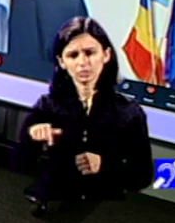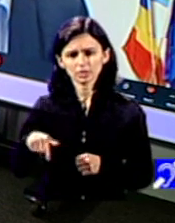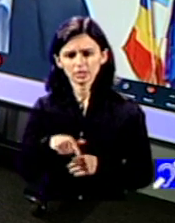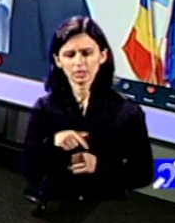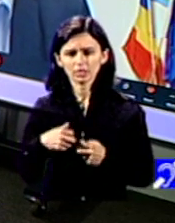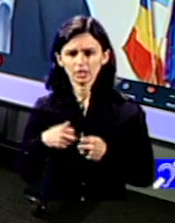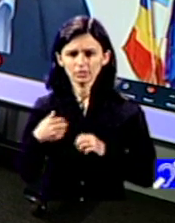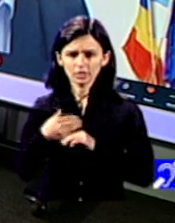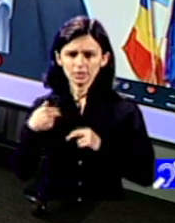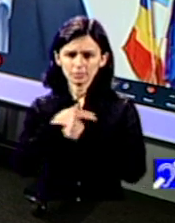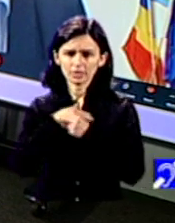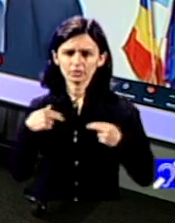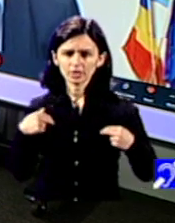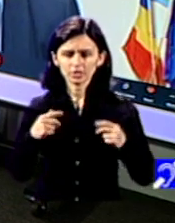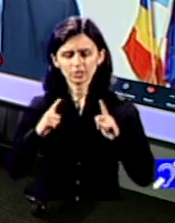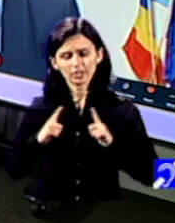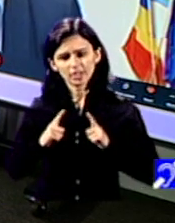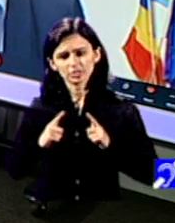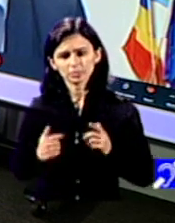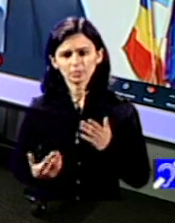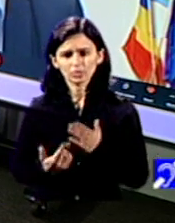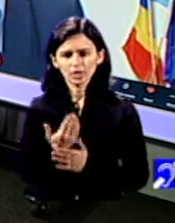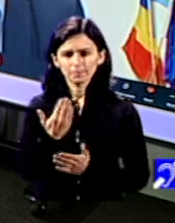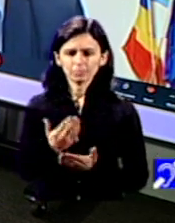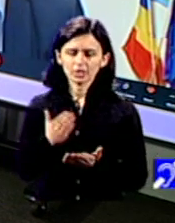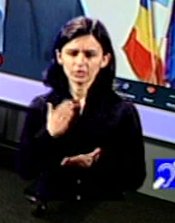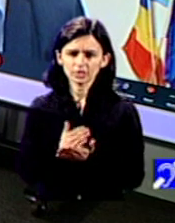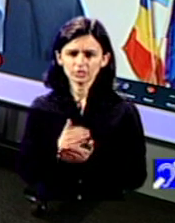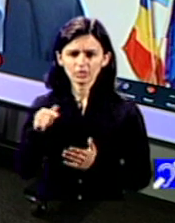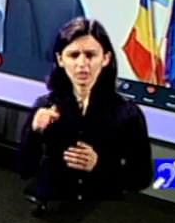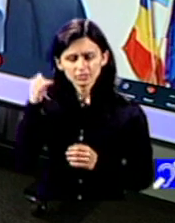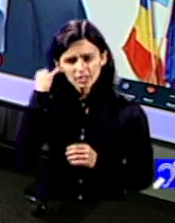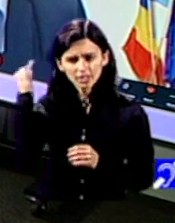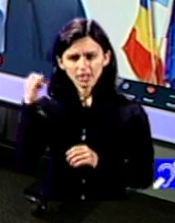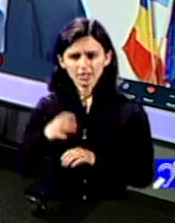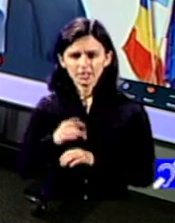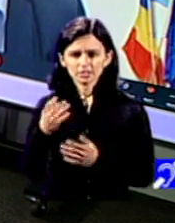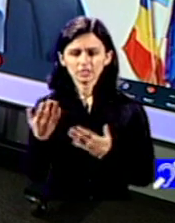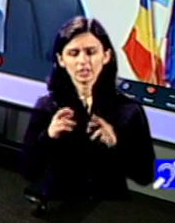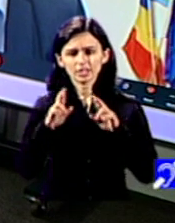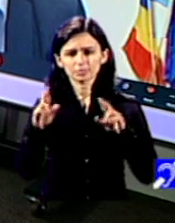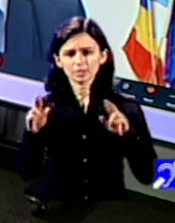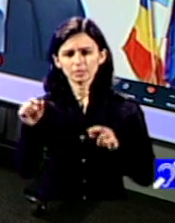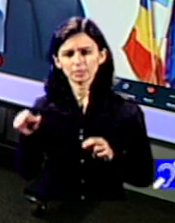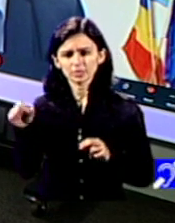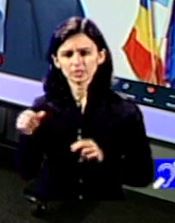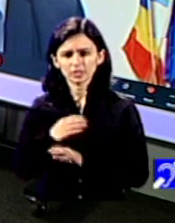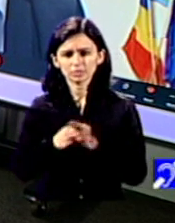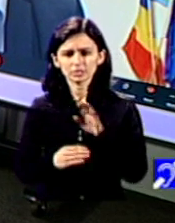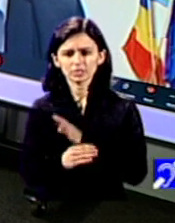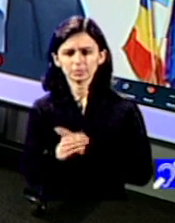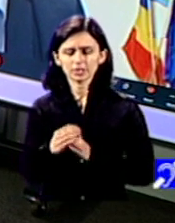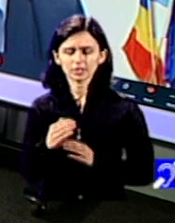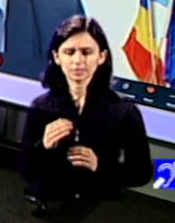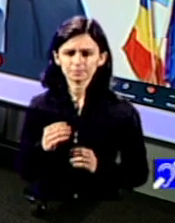Prejudecăți și vă așteptăm cu noi luări de poziție iată spre astfel de inițiative care sperăm că vor face ca persoanele cu dizabilități cum spuneam la